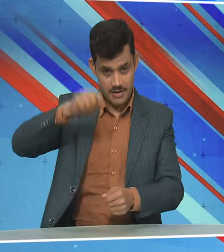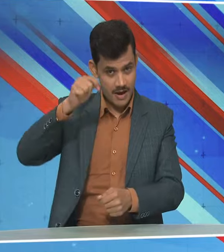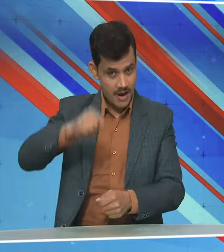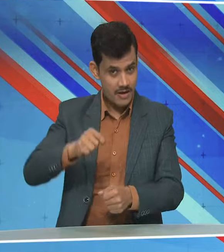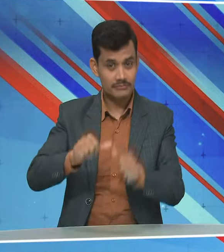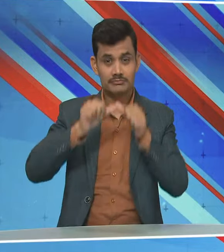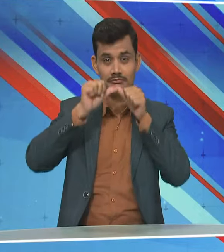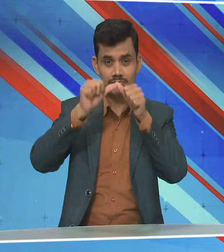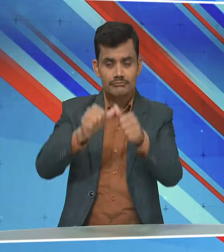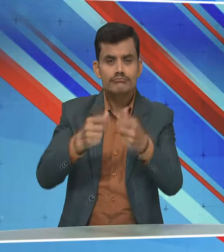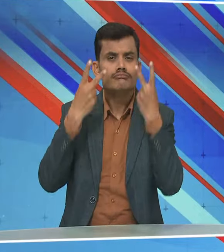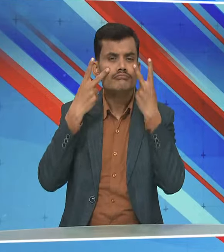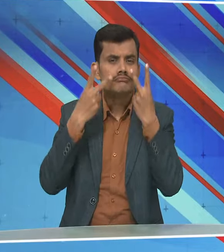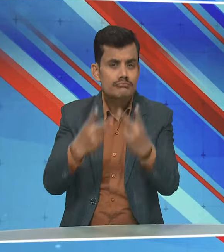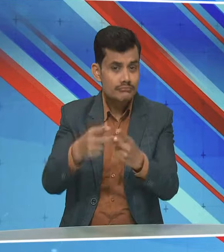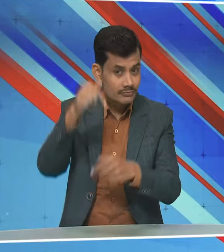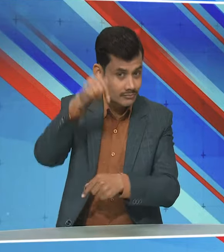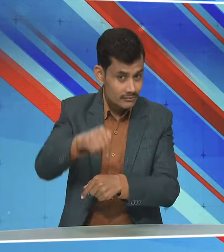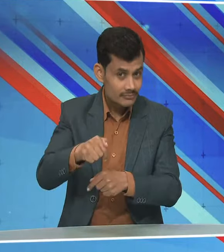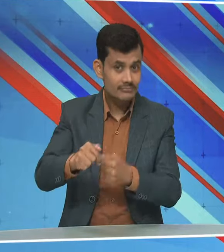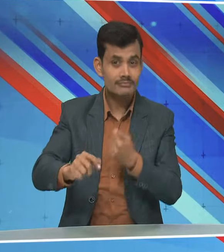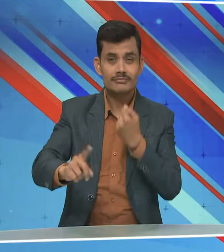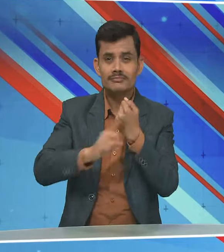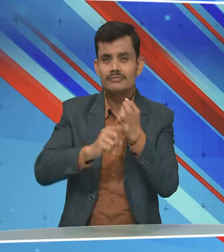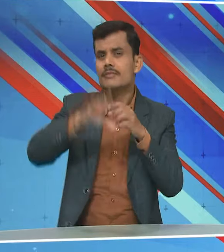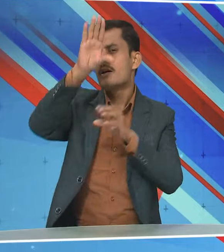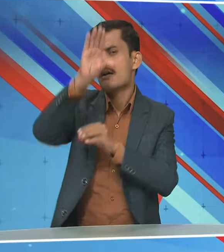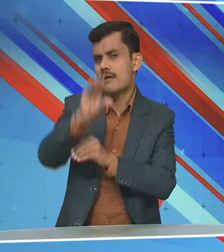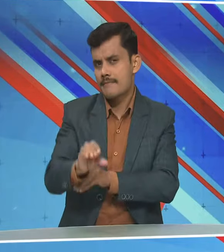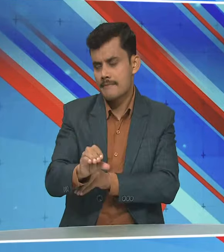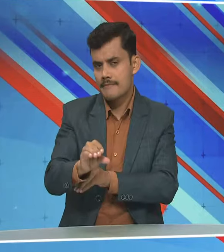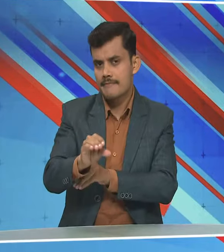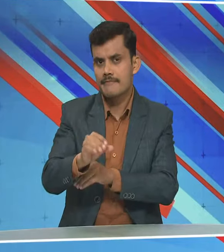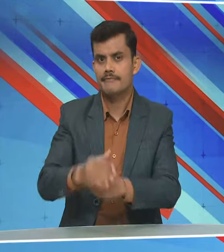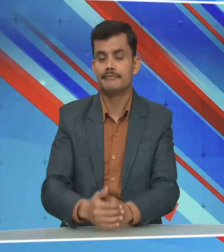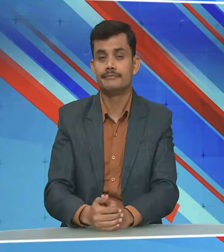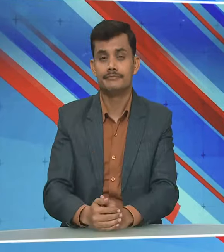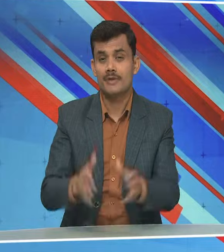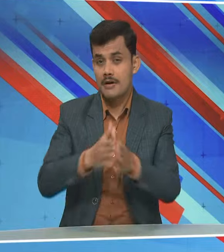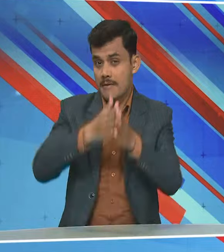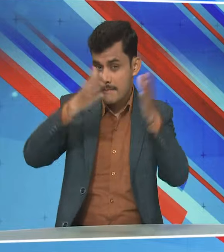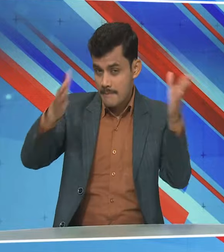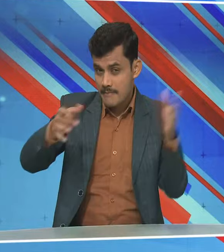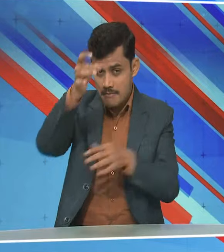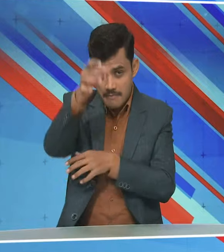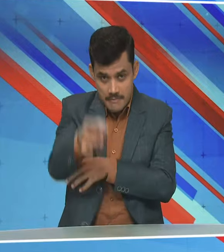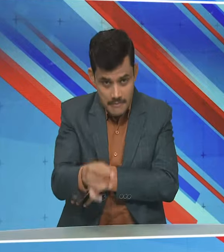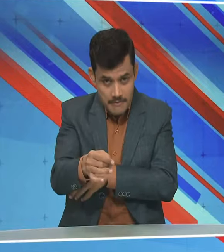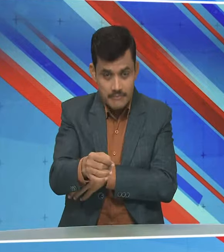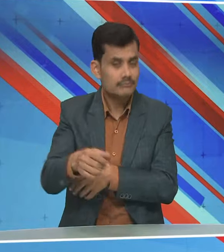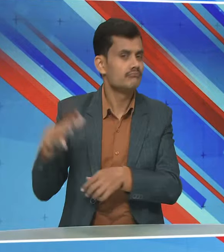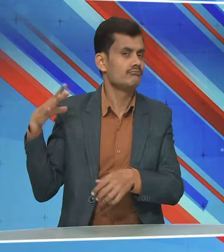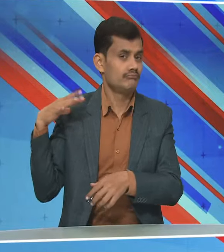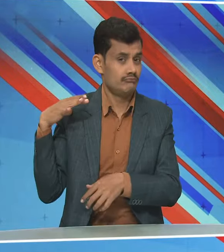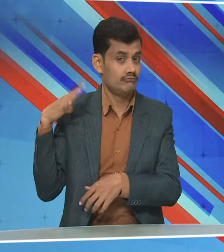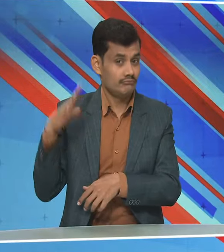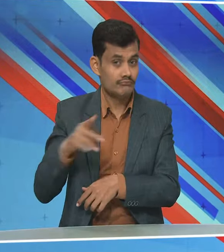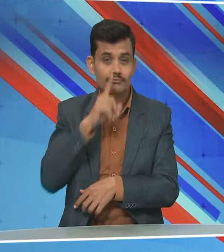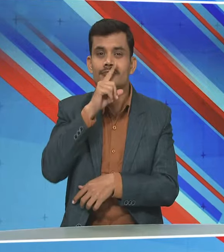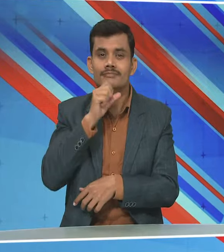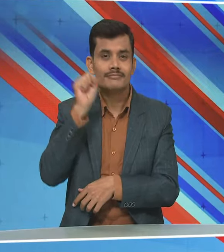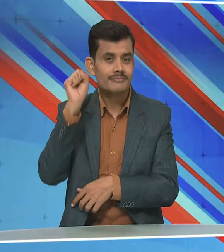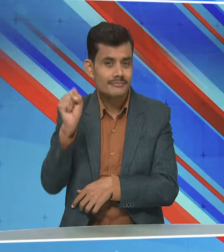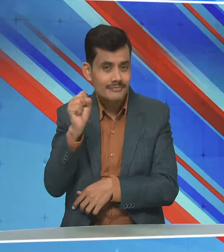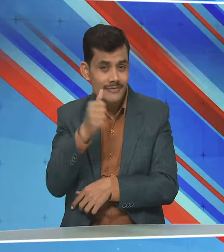फैसले पर गवर किया है जिसमें सजाएं कम कर दी गई है विस्तृत फैसले की प्रतीकषा है कतर में